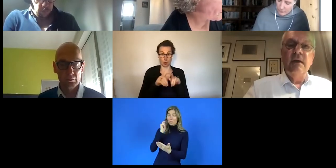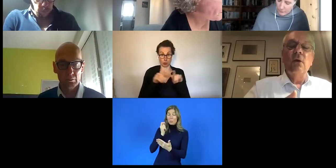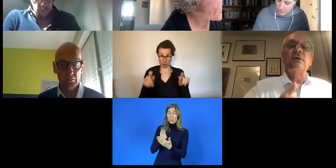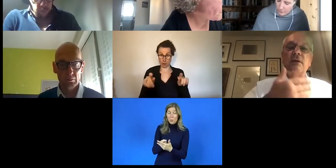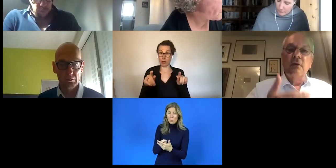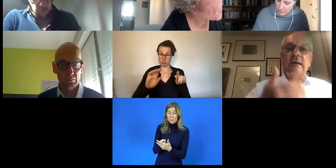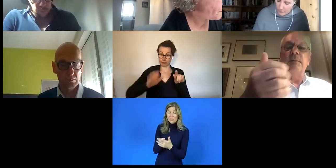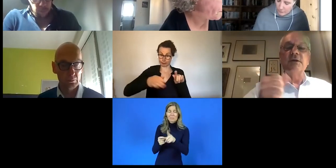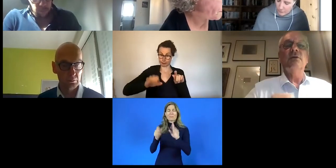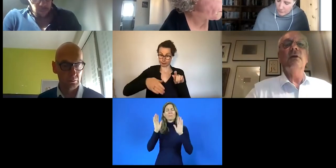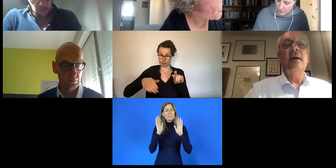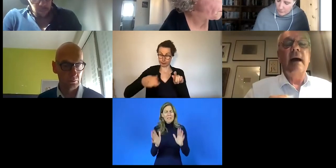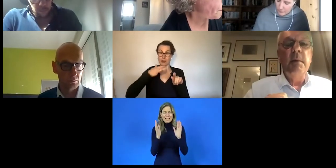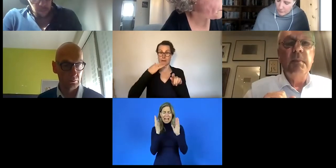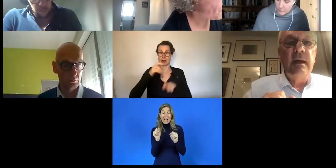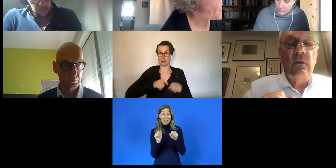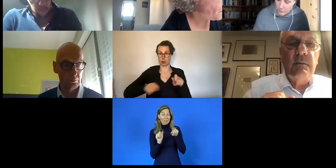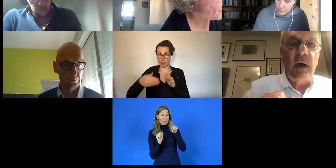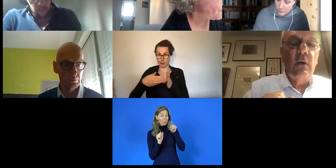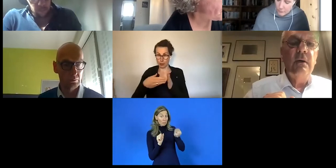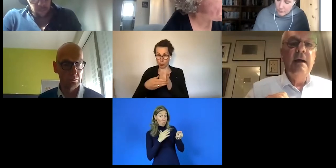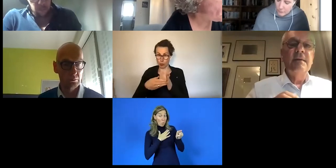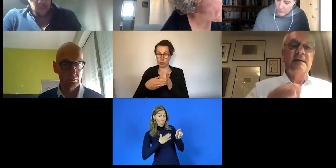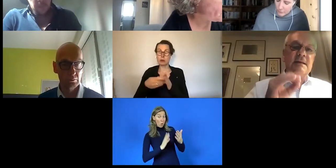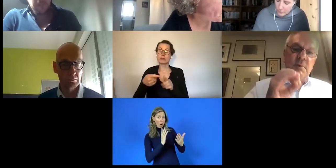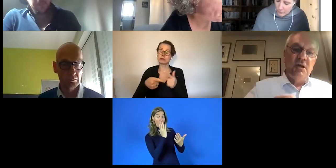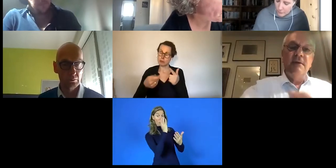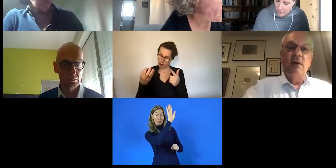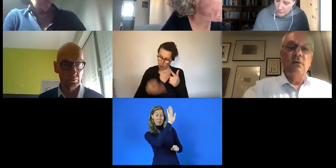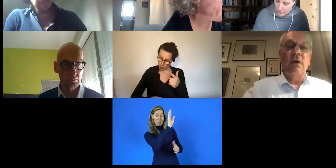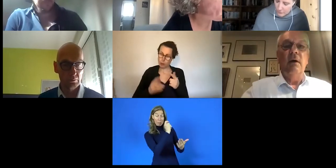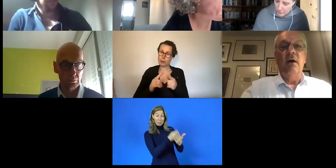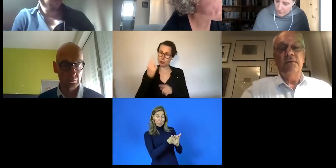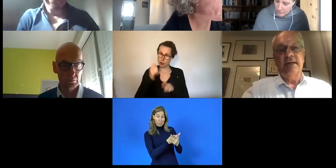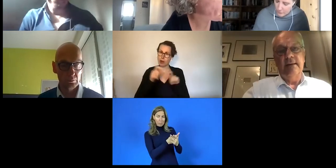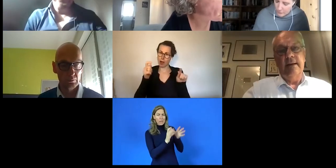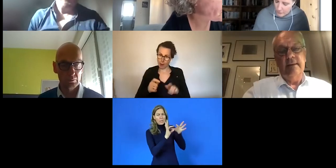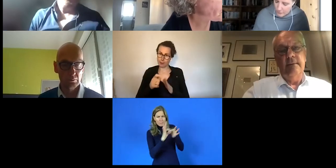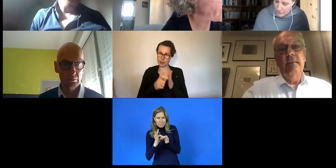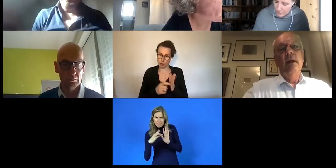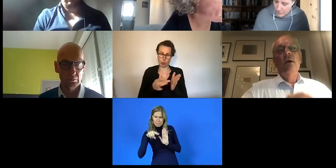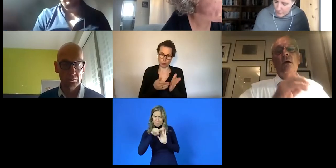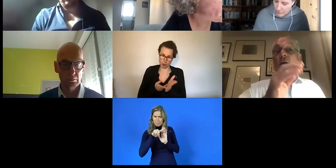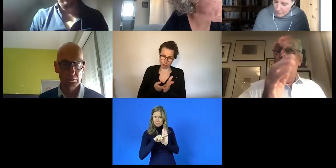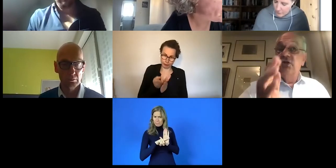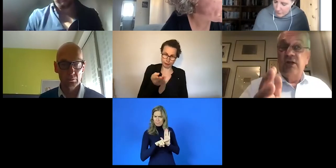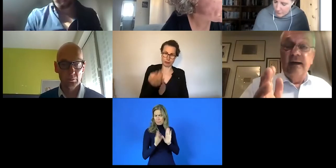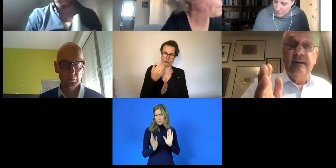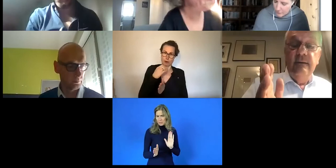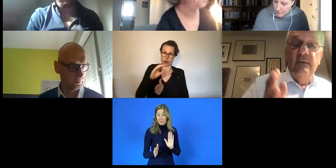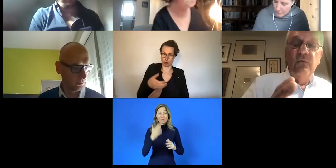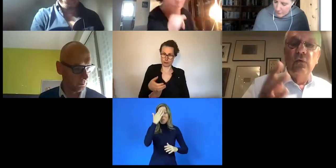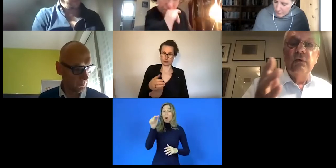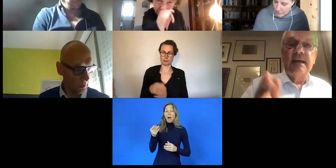beschäftigen und natürlich besondere Rahmenbedingungen brauchen, dass diese Beschäftigung dauerhaft sein kann. In